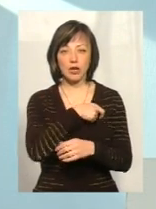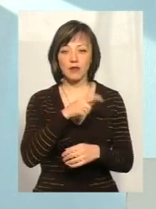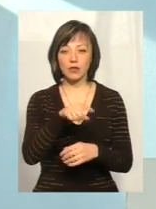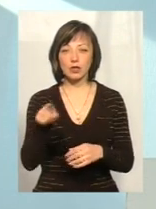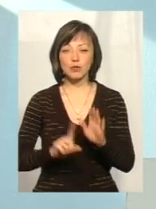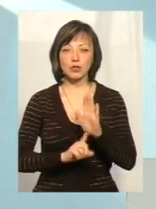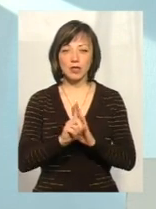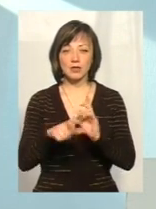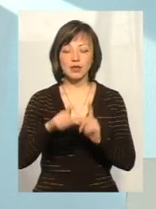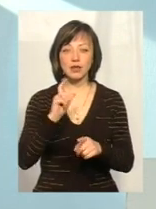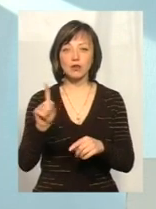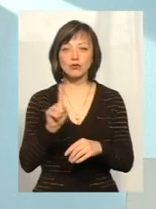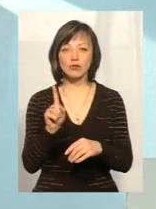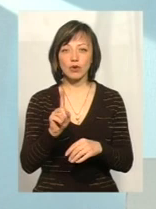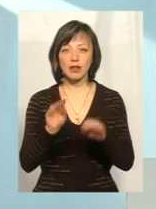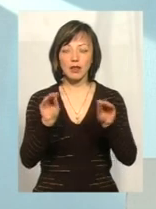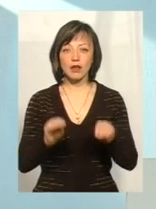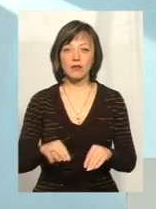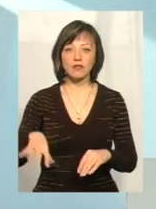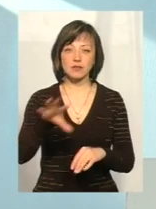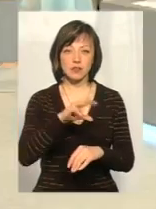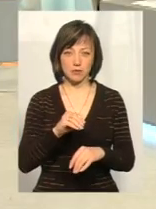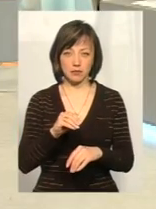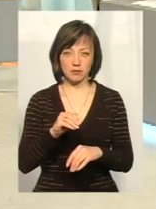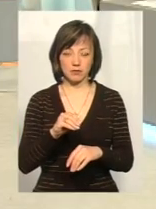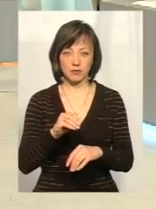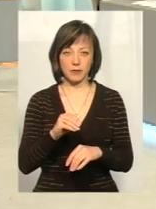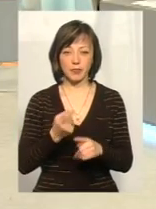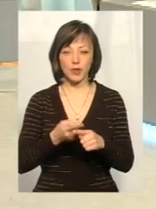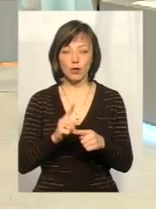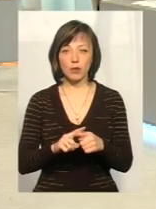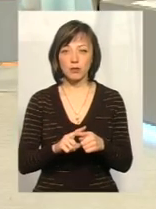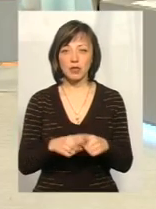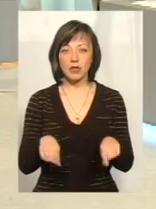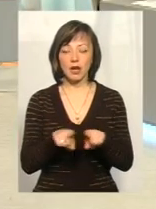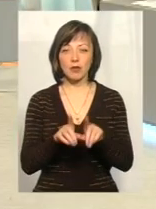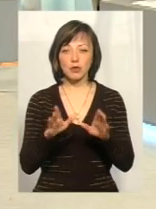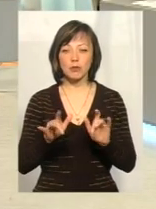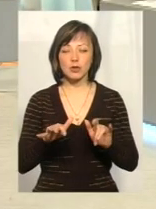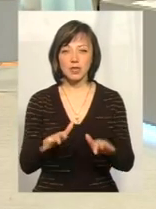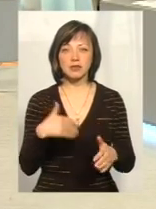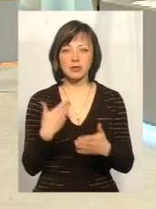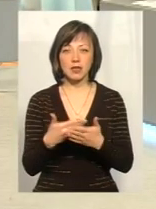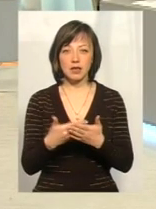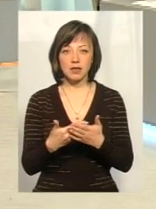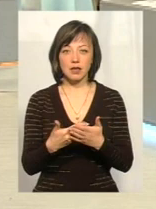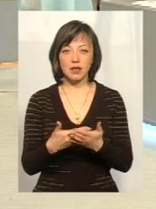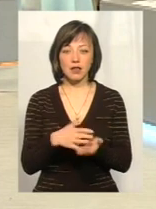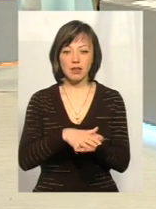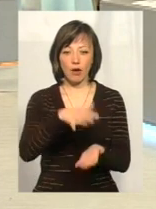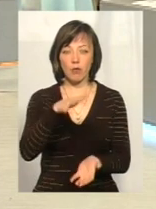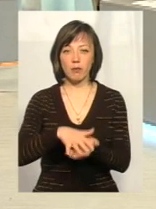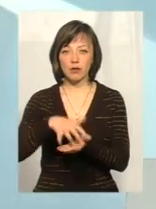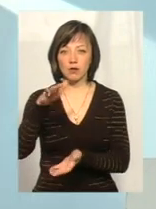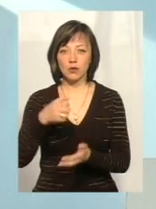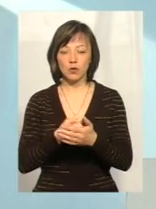вони навіть вже почали закитати там декларування всім. Тому це такий буде процес, мені здається, накопичувальний,